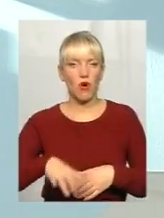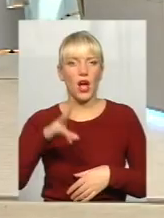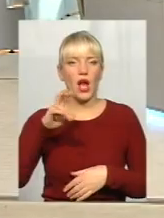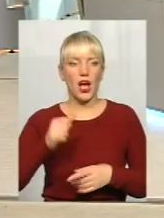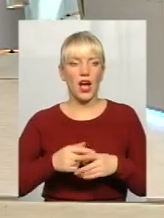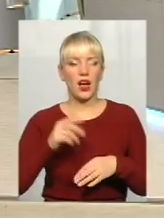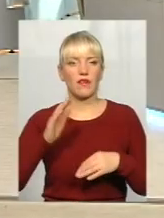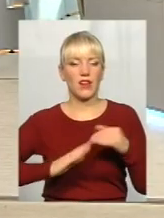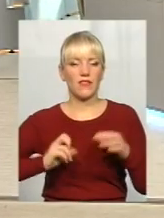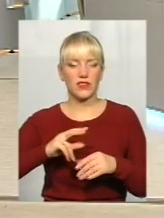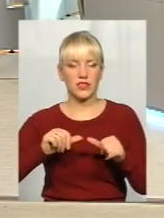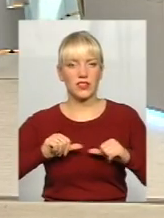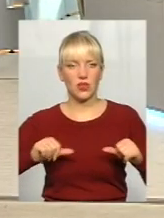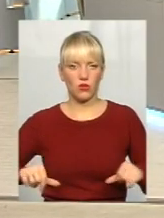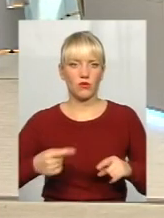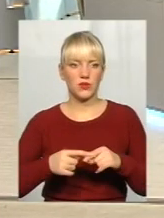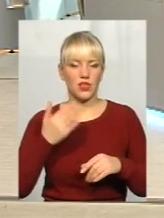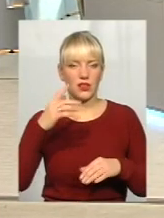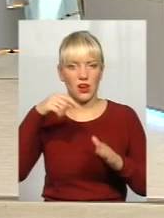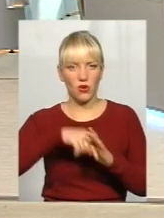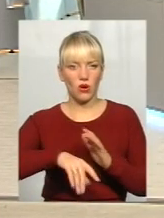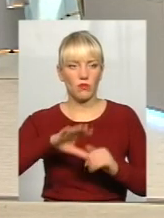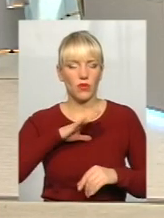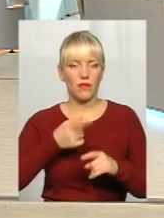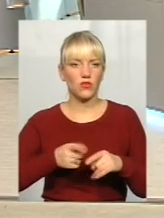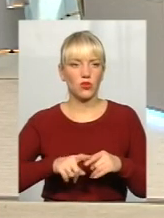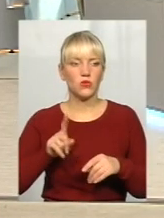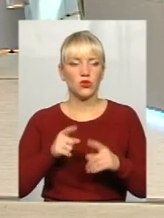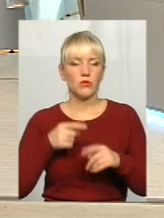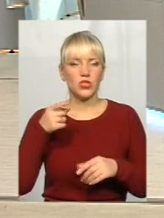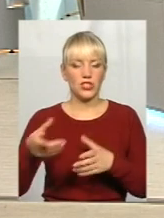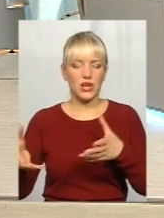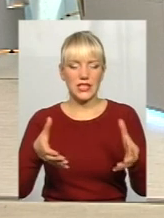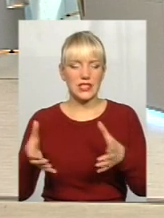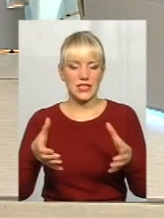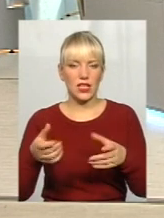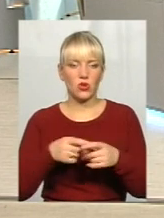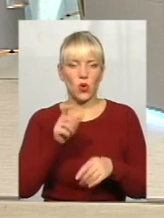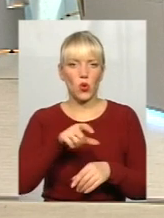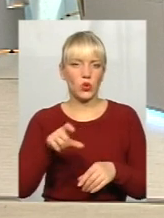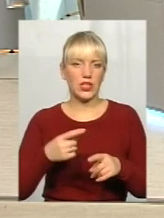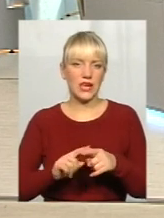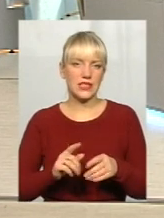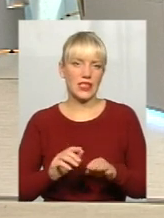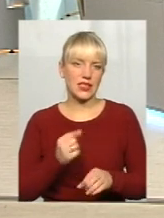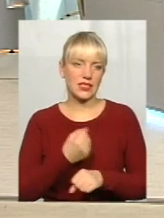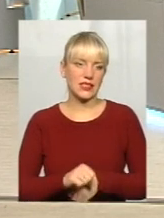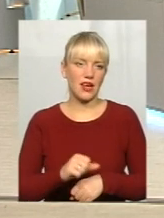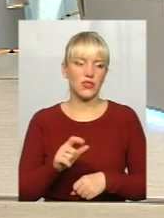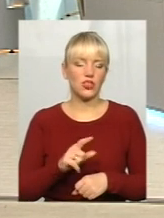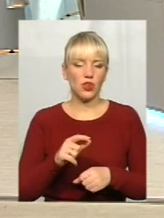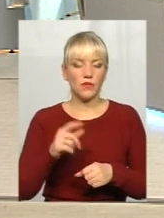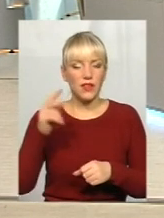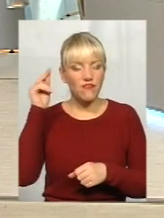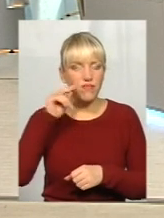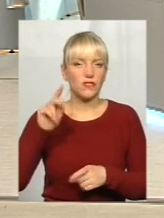комісії кваліфікаційні, всього нашого були. Їхня роль була в тому, щоб через сито хоча б людей заставити до того, як вони перед комісією сядуть, хоч вивчити,